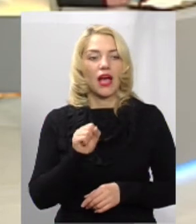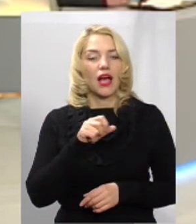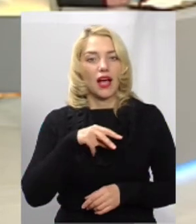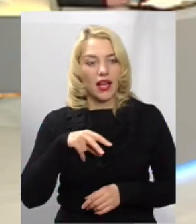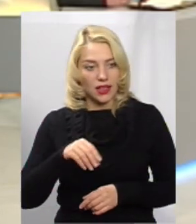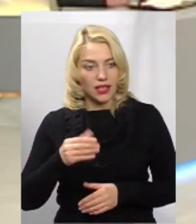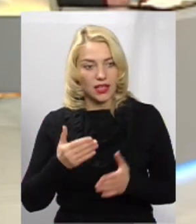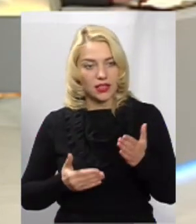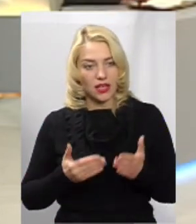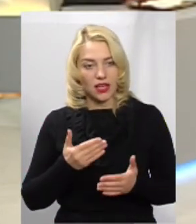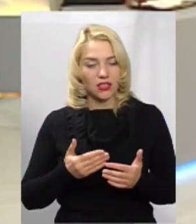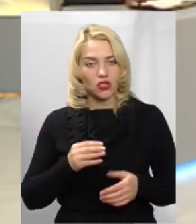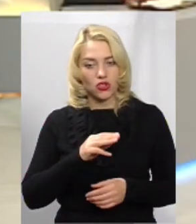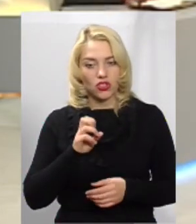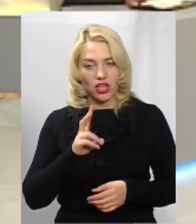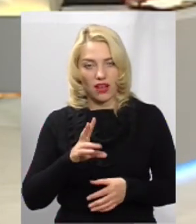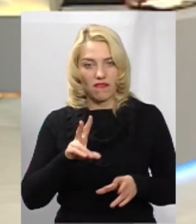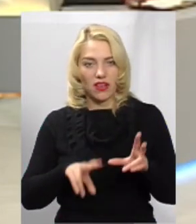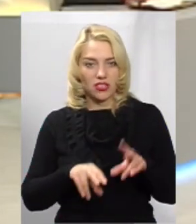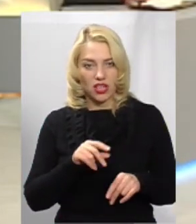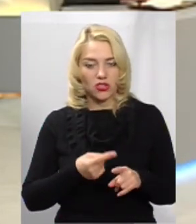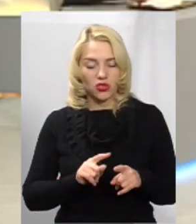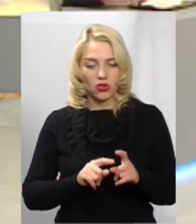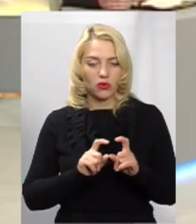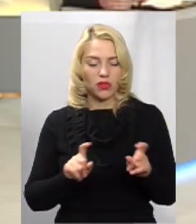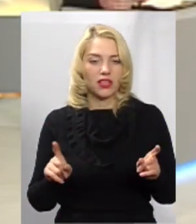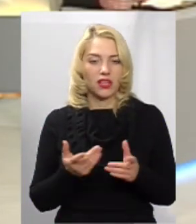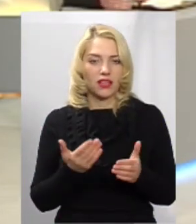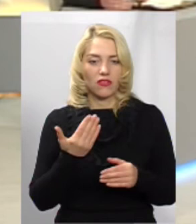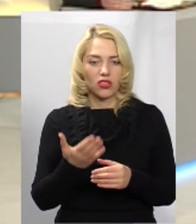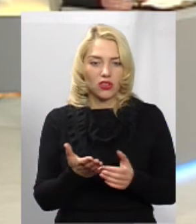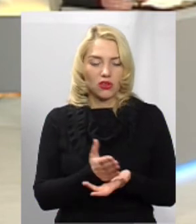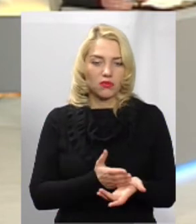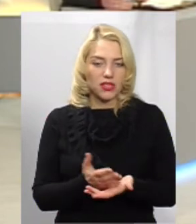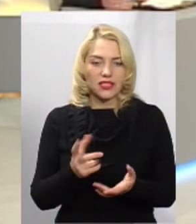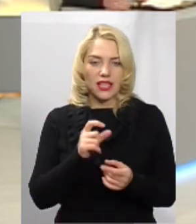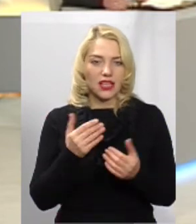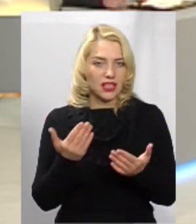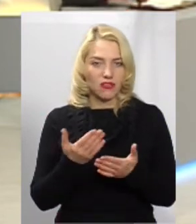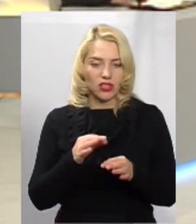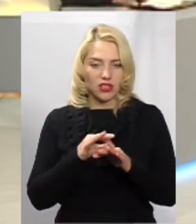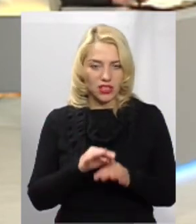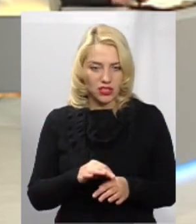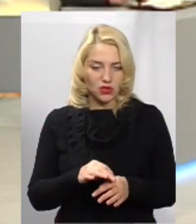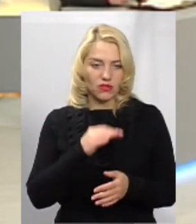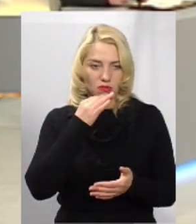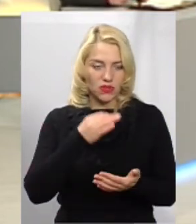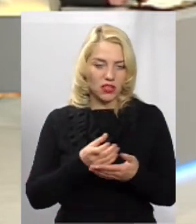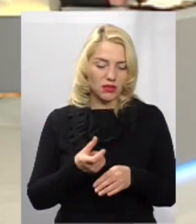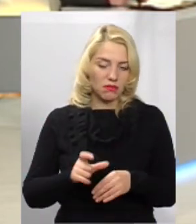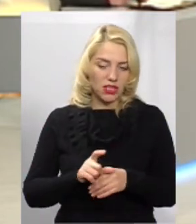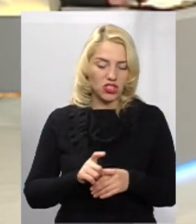Але, якщо ЖЕК вважає, що той об'єкт, який вони обслуговують, за який вони несуть відповідальність, є більш критичний,